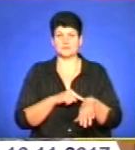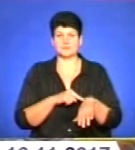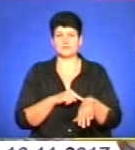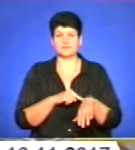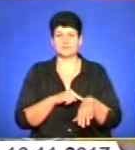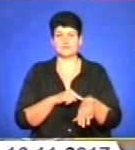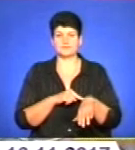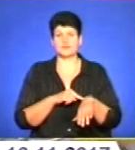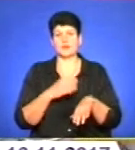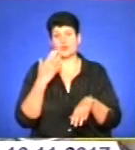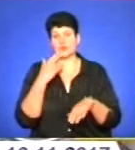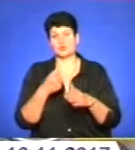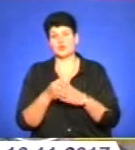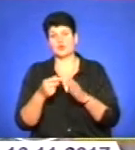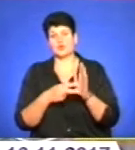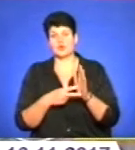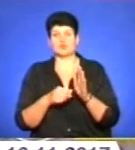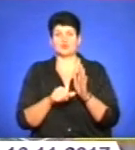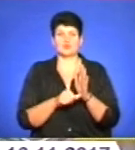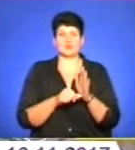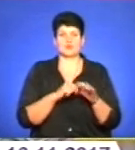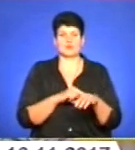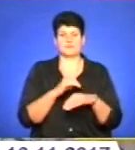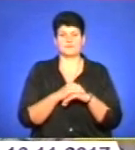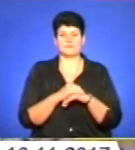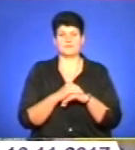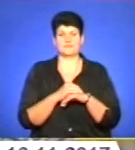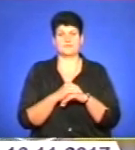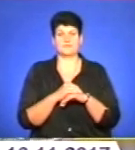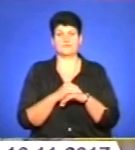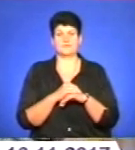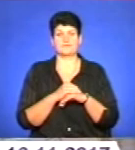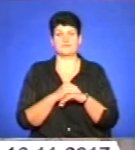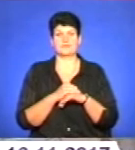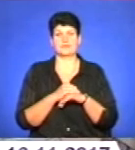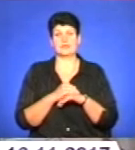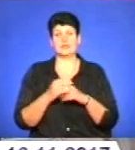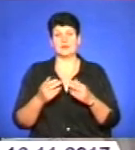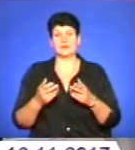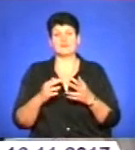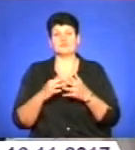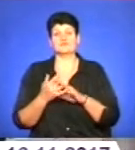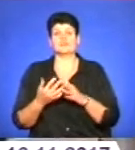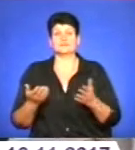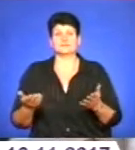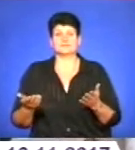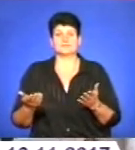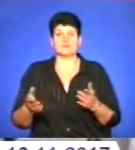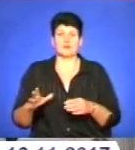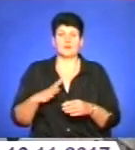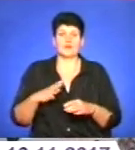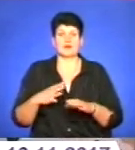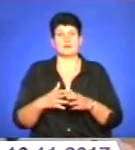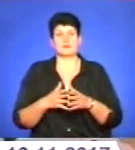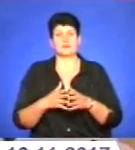і як коли йду, сьомої години, до шостої години. Так, можна сказати, їх село. Була і